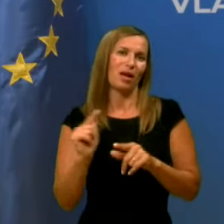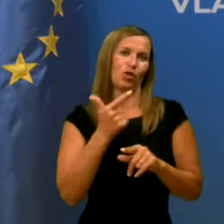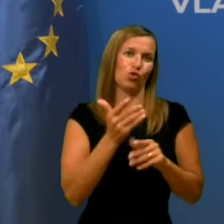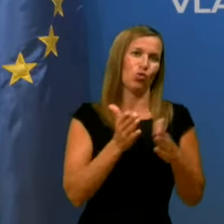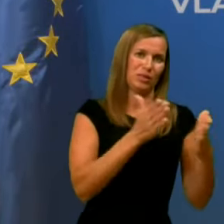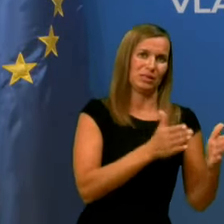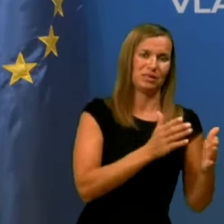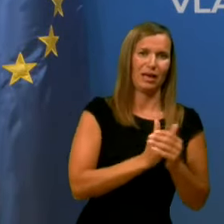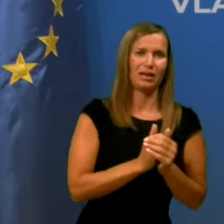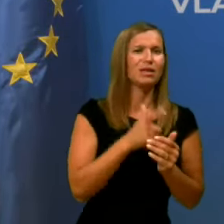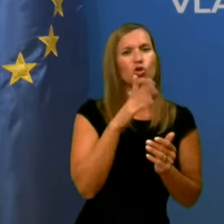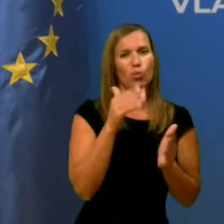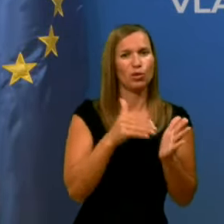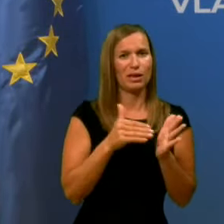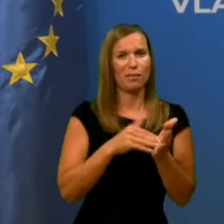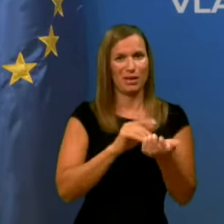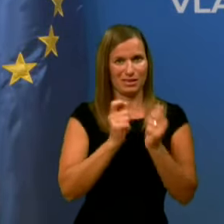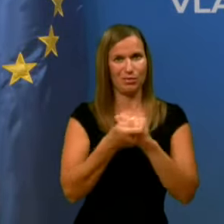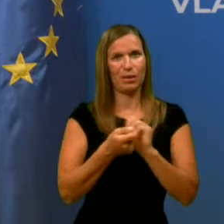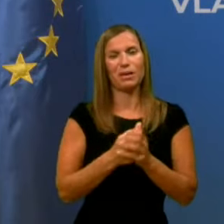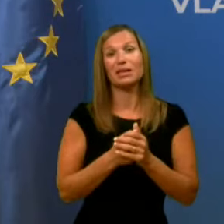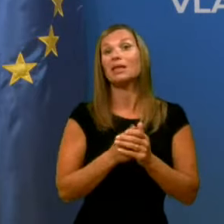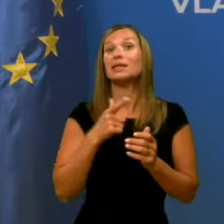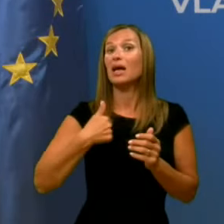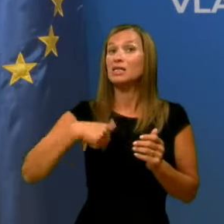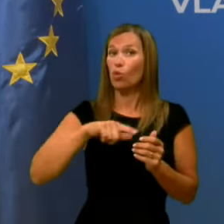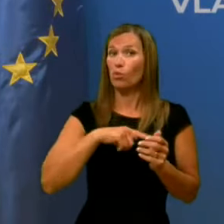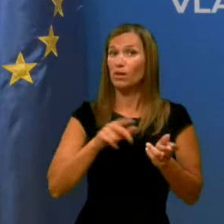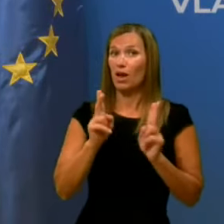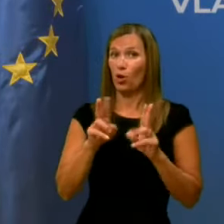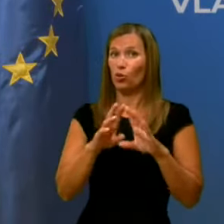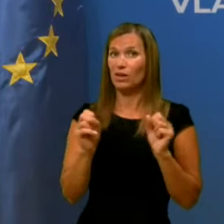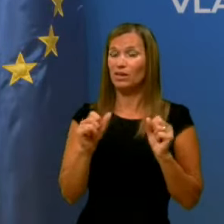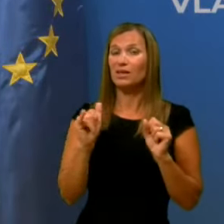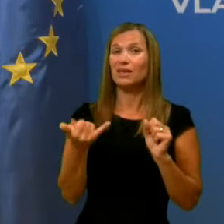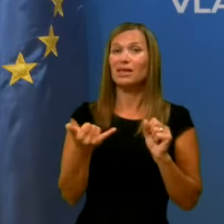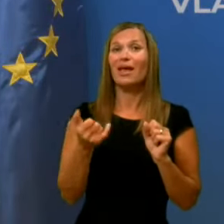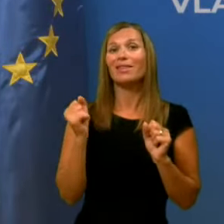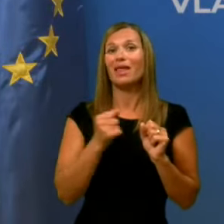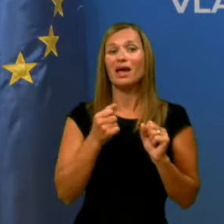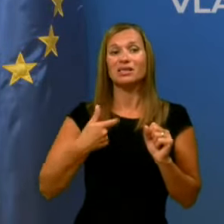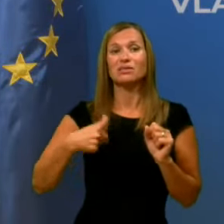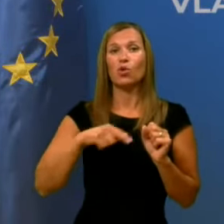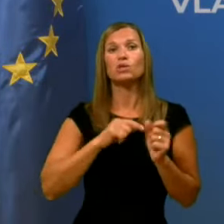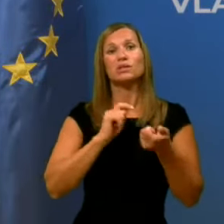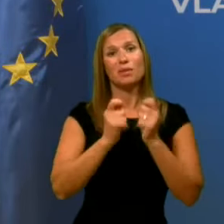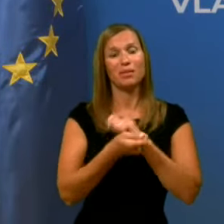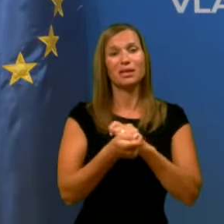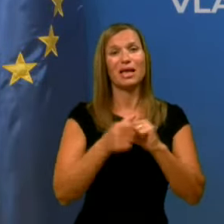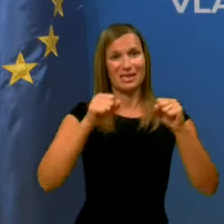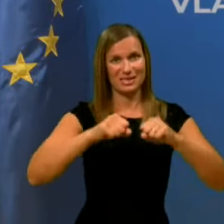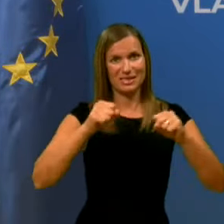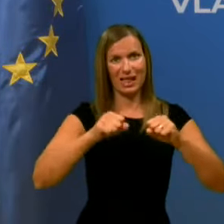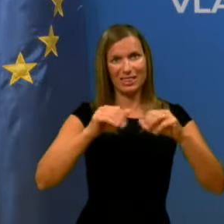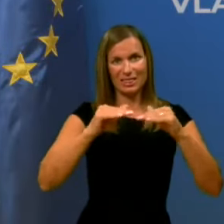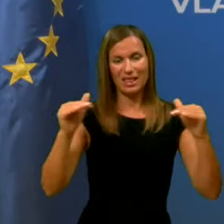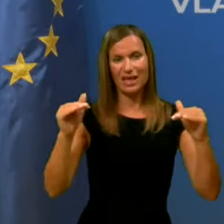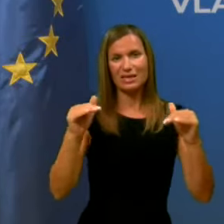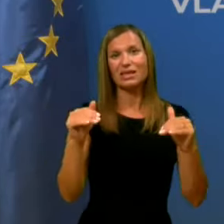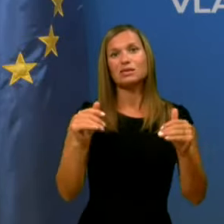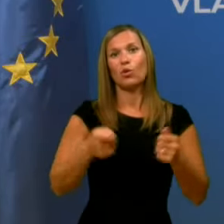In to bo treba spremeniti. To, kar smo mi lahko naredili, seveda smo spremenjali, da je standarde, dali dodatno možnost, še